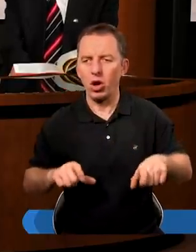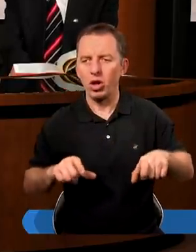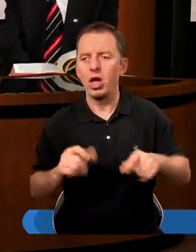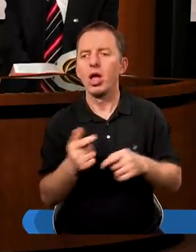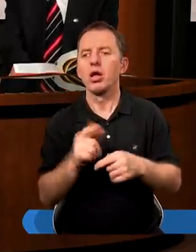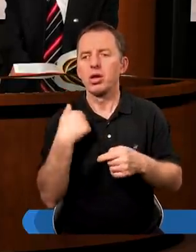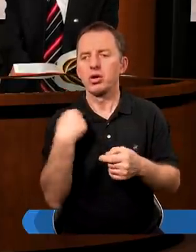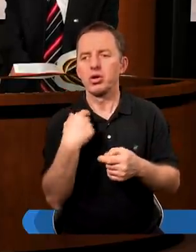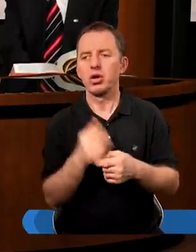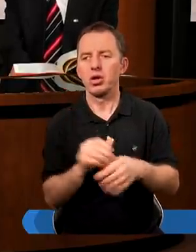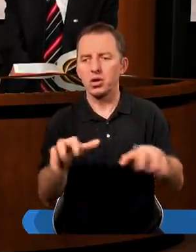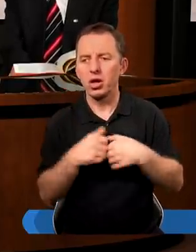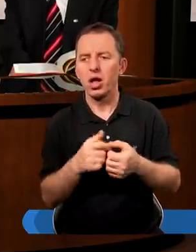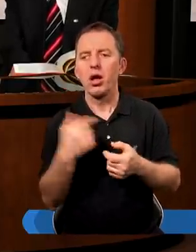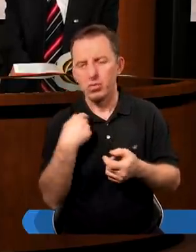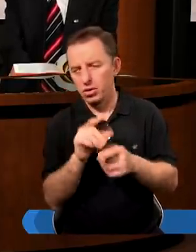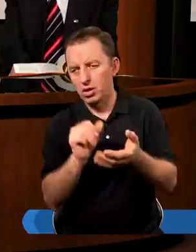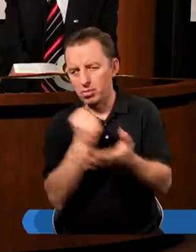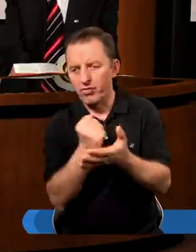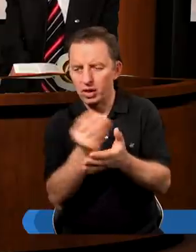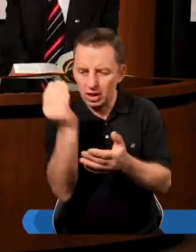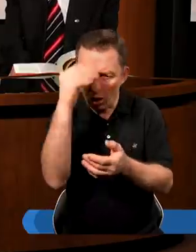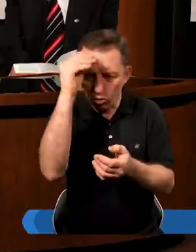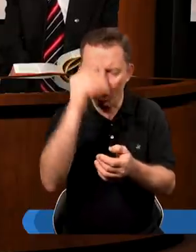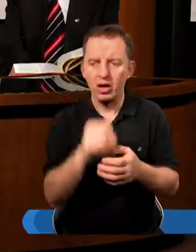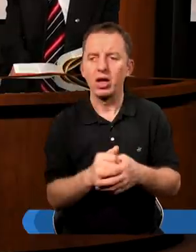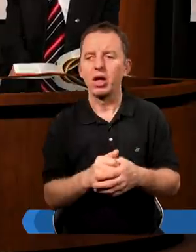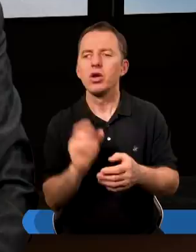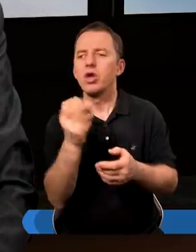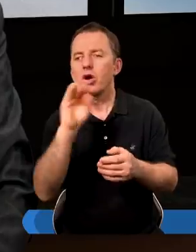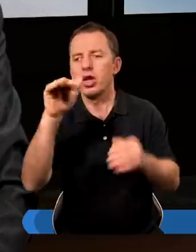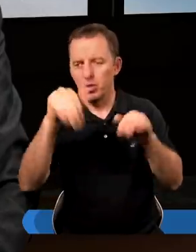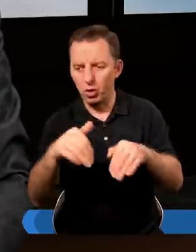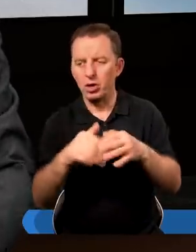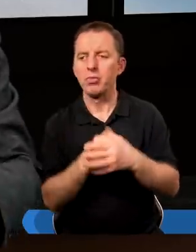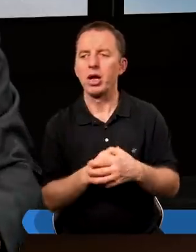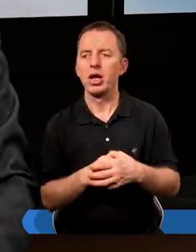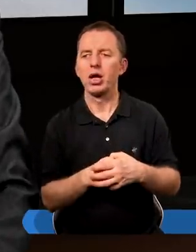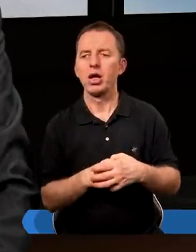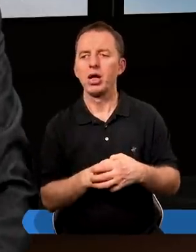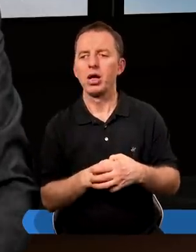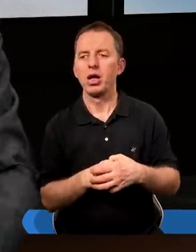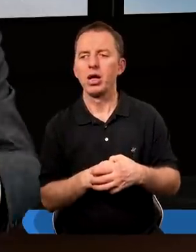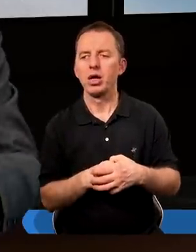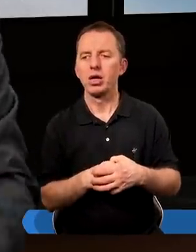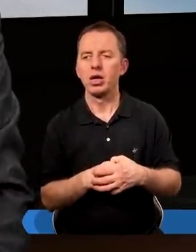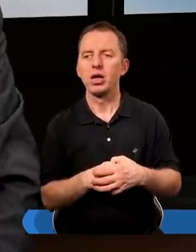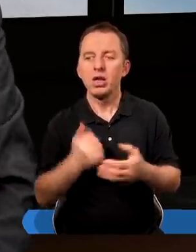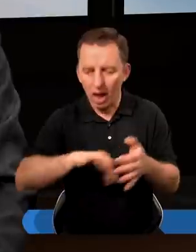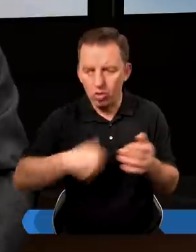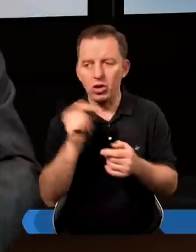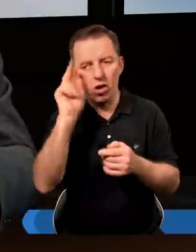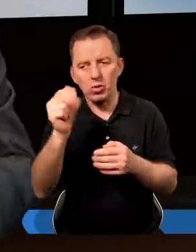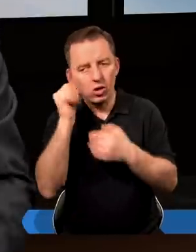czyjejś pozycji społecznej, albo tytułu naukowego. Nie wiem czego jeszcze możemy zazdrościć komuś